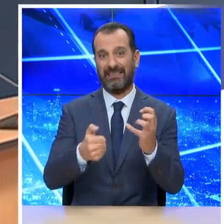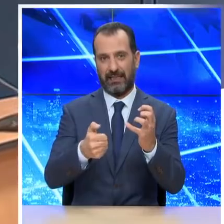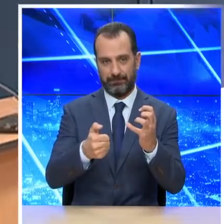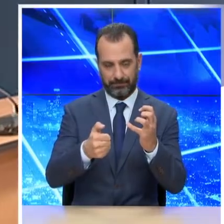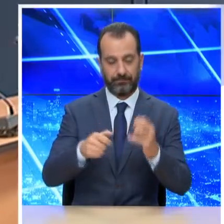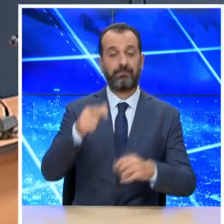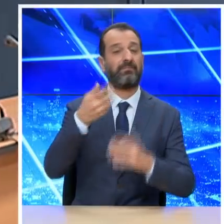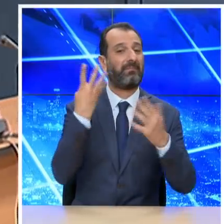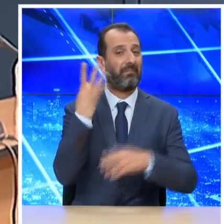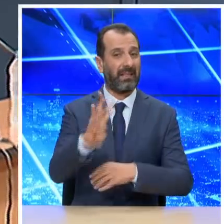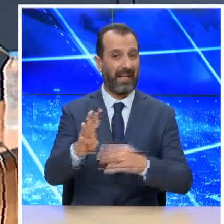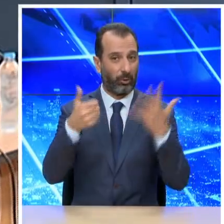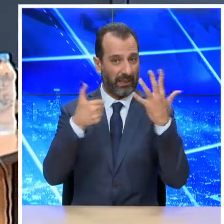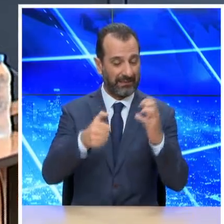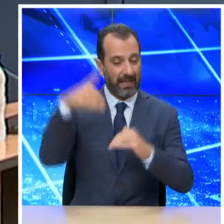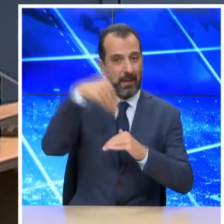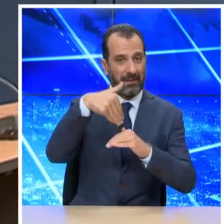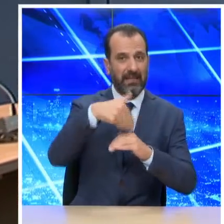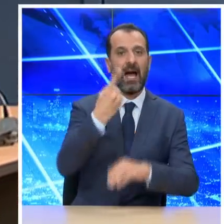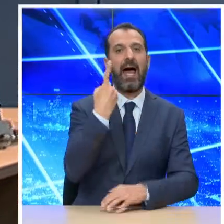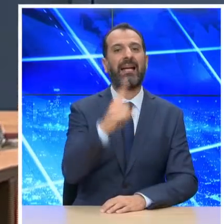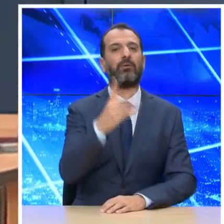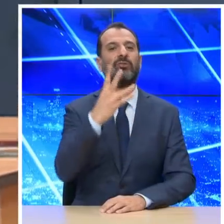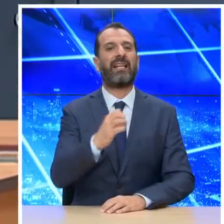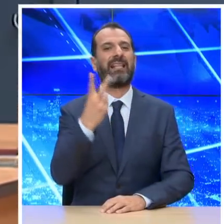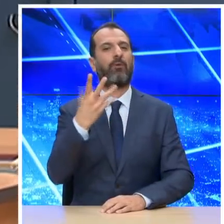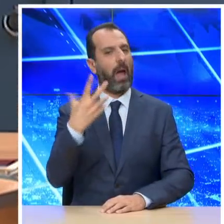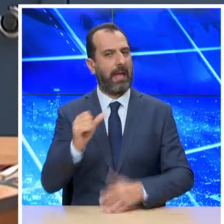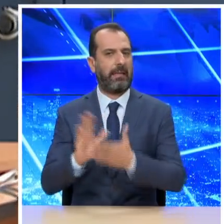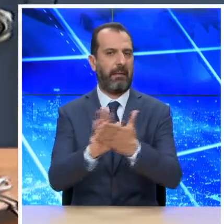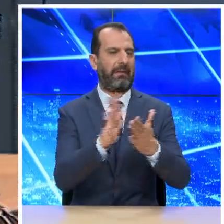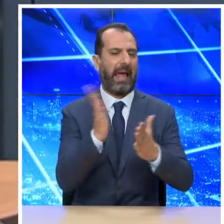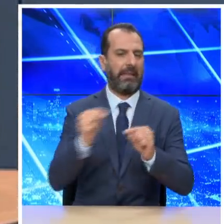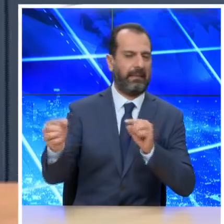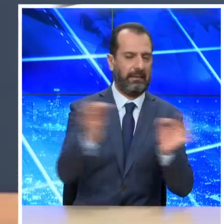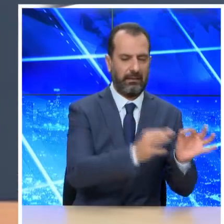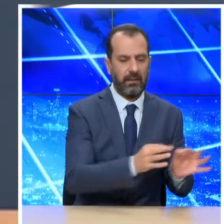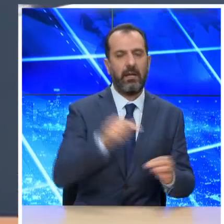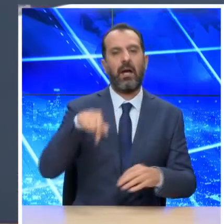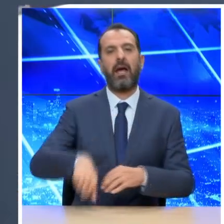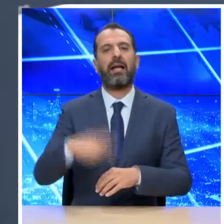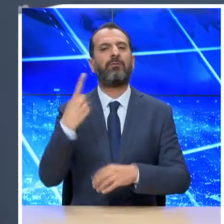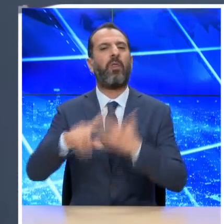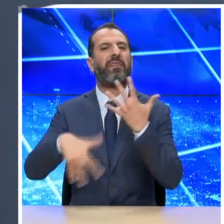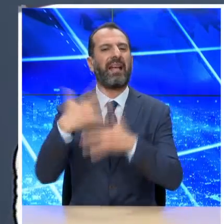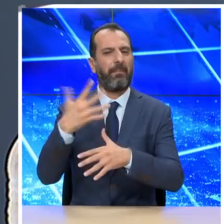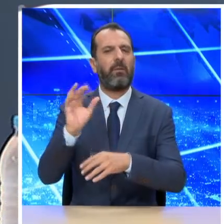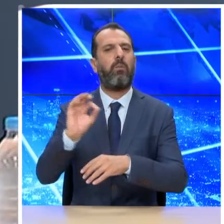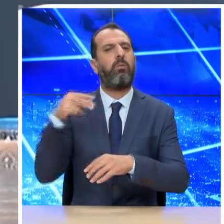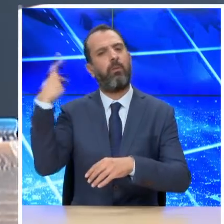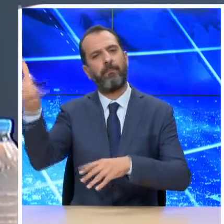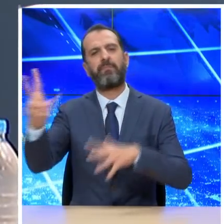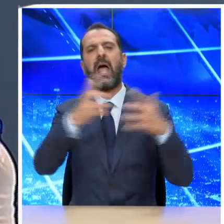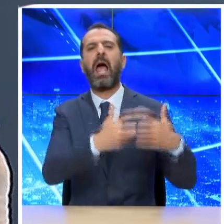εκ των οποίων 142 συνδέονται με σειροές. Οι 115 από τις σειροές βρίσκονται σε ένα εργοστάσιο.